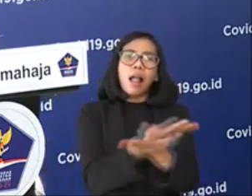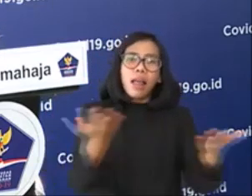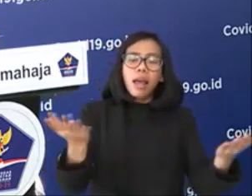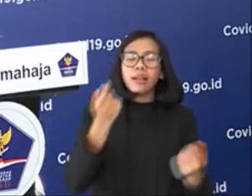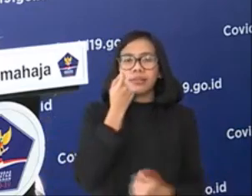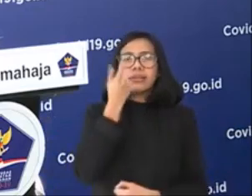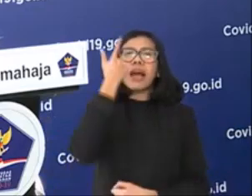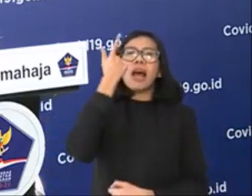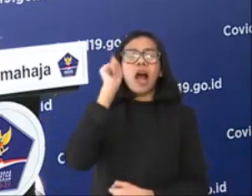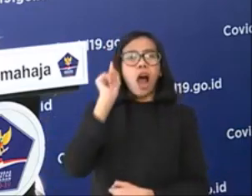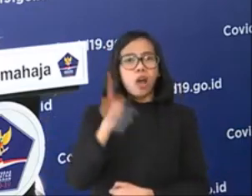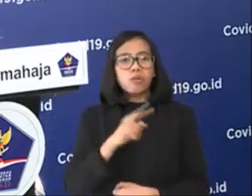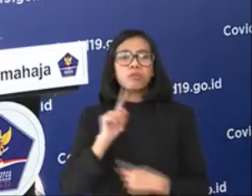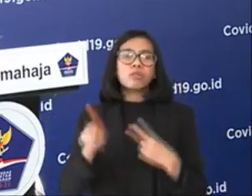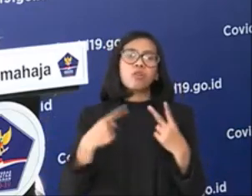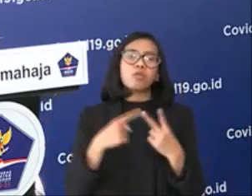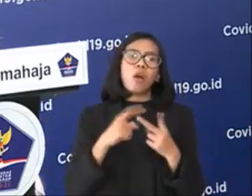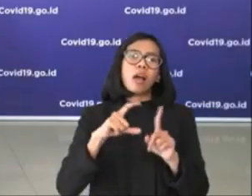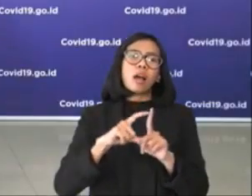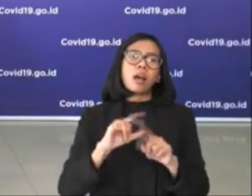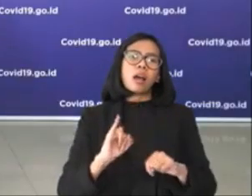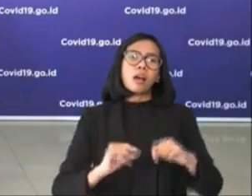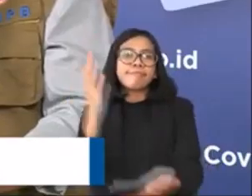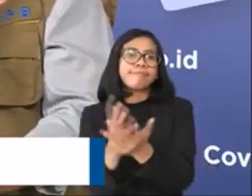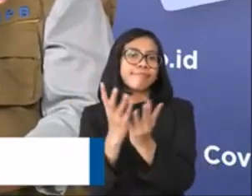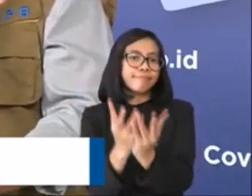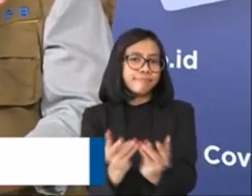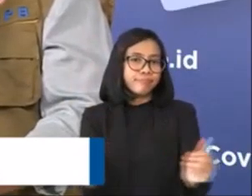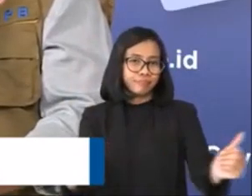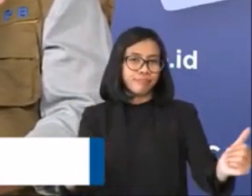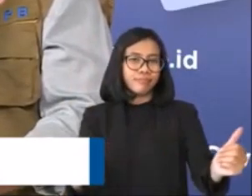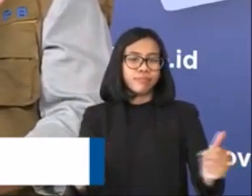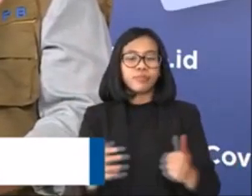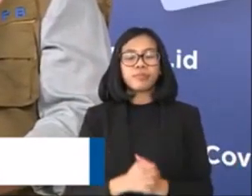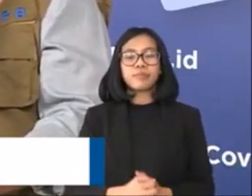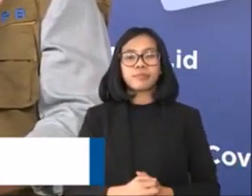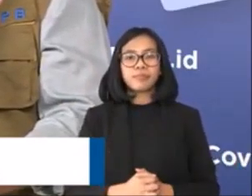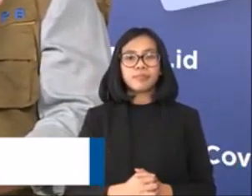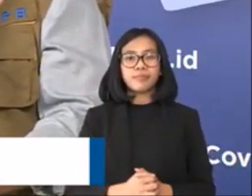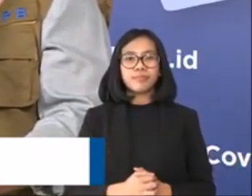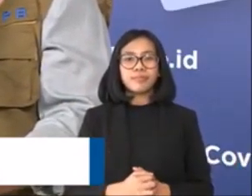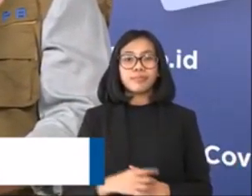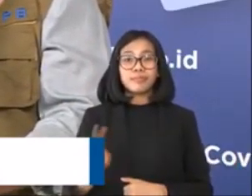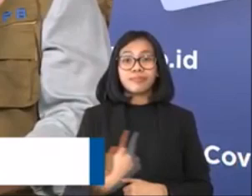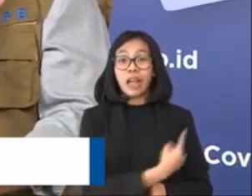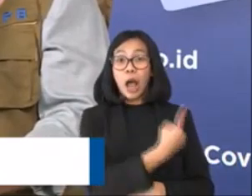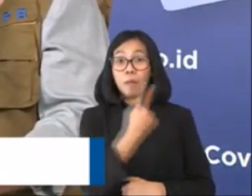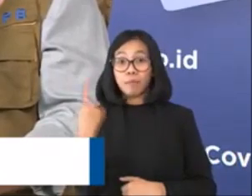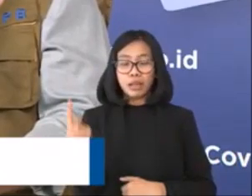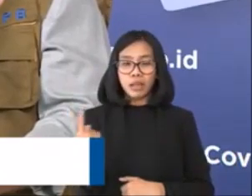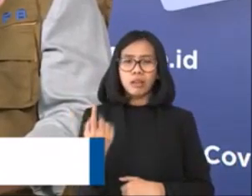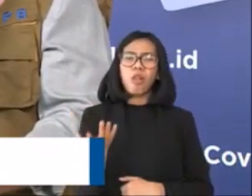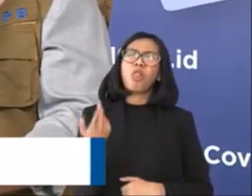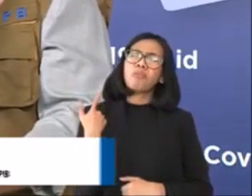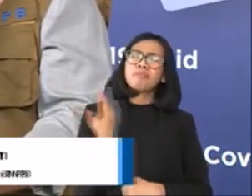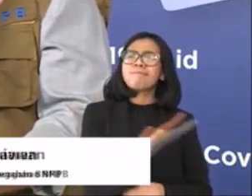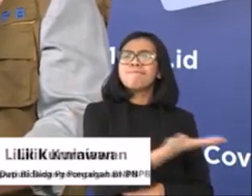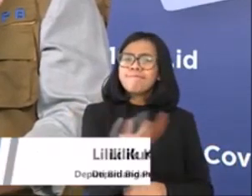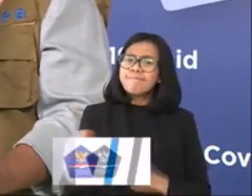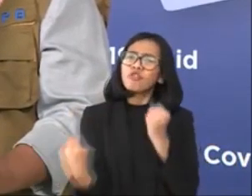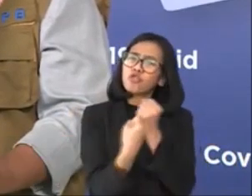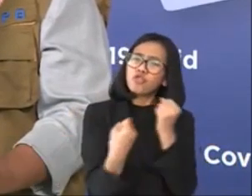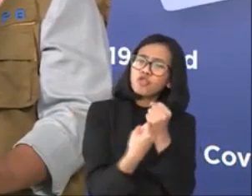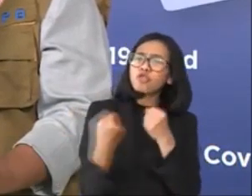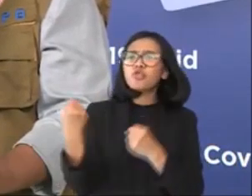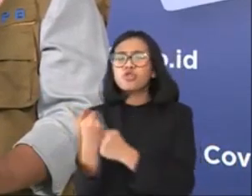disiplin pribadi dari masing-masing pihak. Untuk itulah sebenarnya kami membutuhkan dukungan dari Bapak